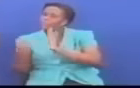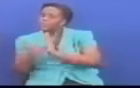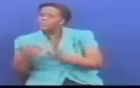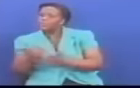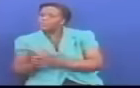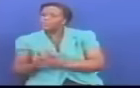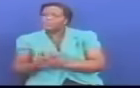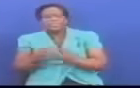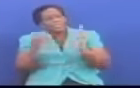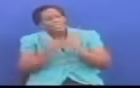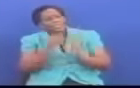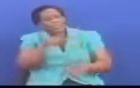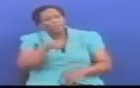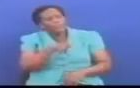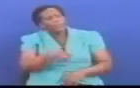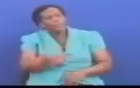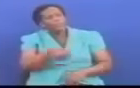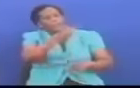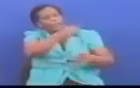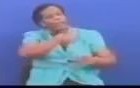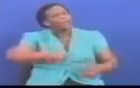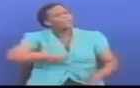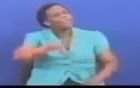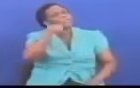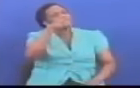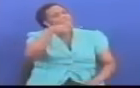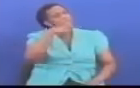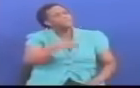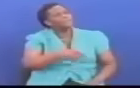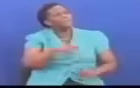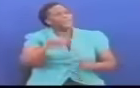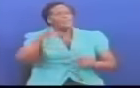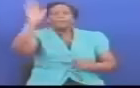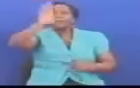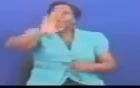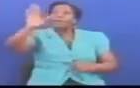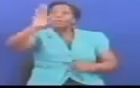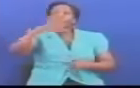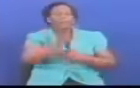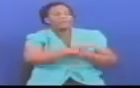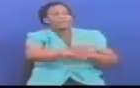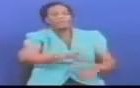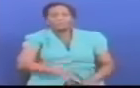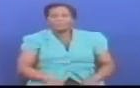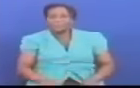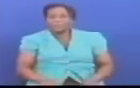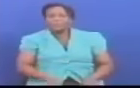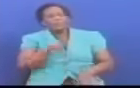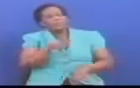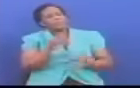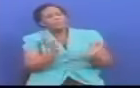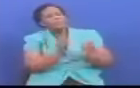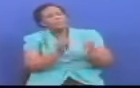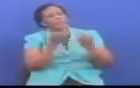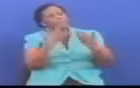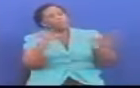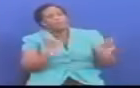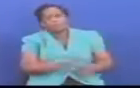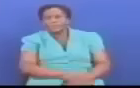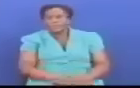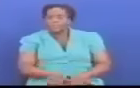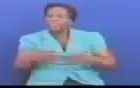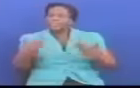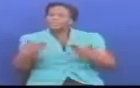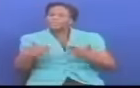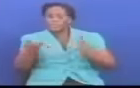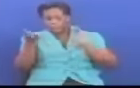kanda waziwa Na hii sheria na mangapi Kwa sabana zungumuza kila siku kwenye kanda waziwa Analeta upendelewa wazi Nye, tumsikirize